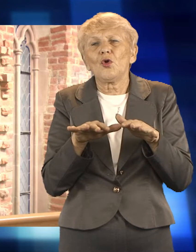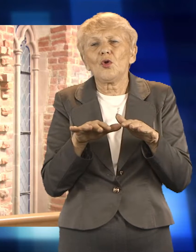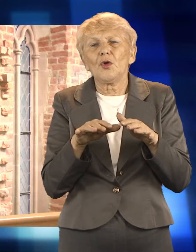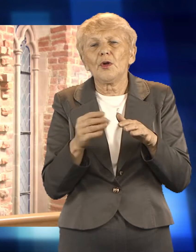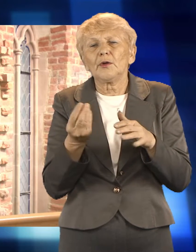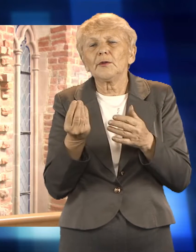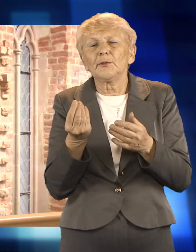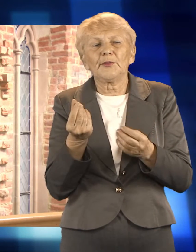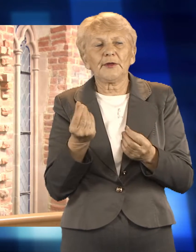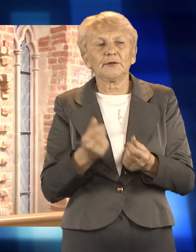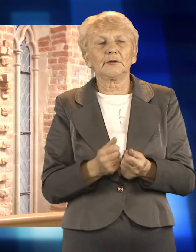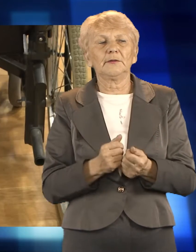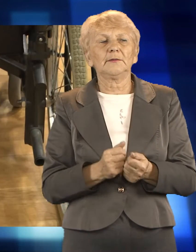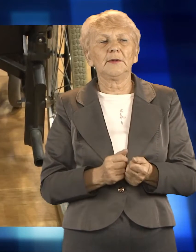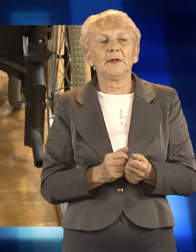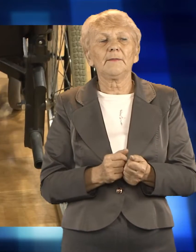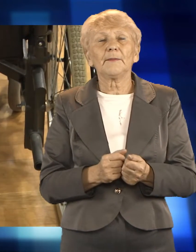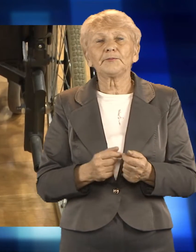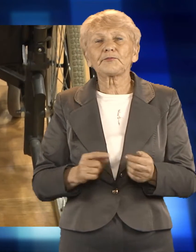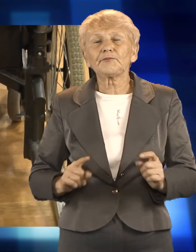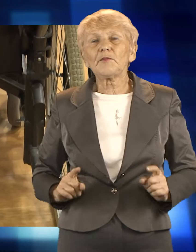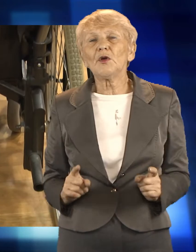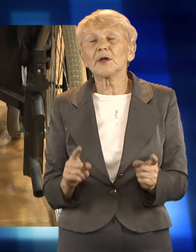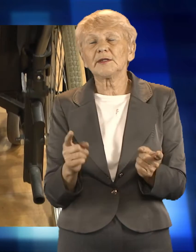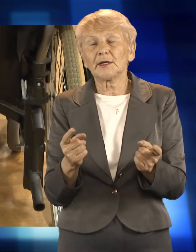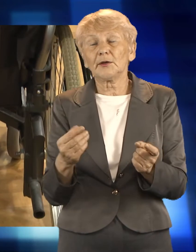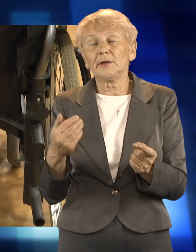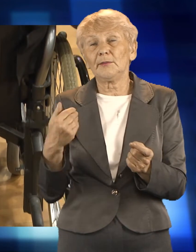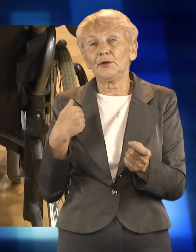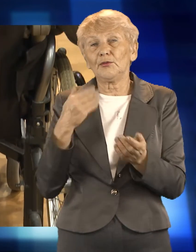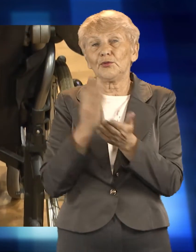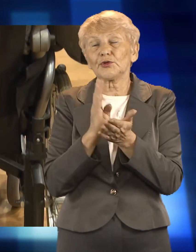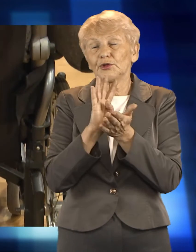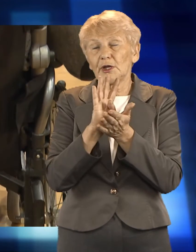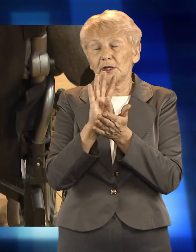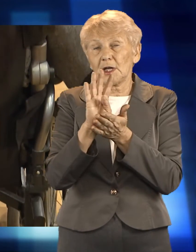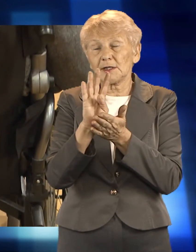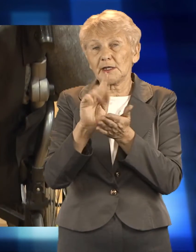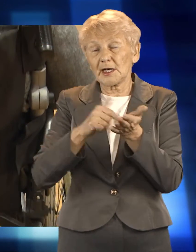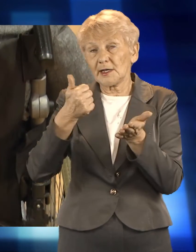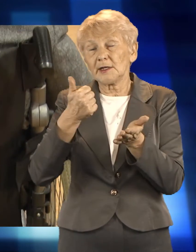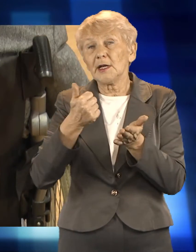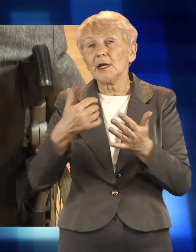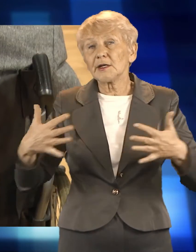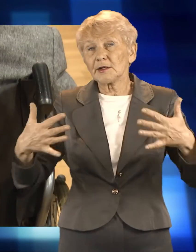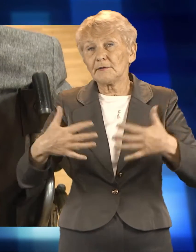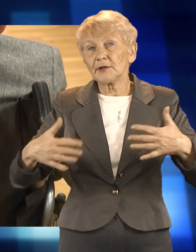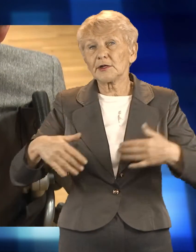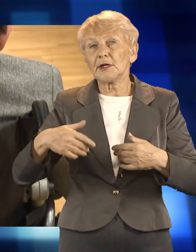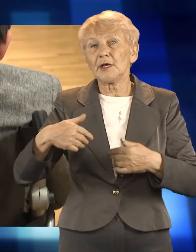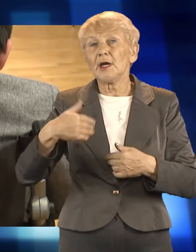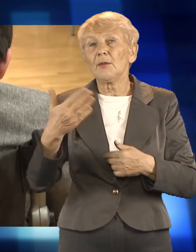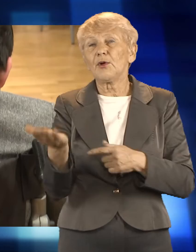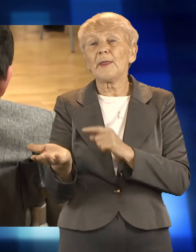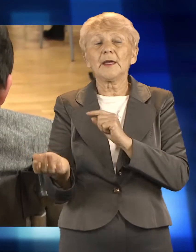udogodnień czy możliwości. Organizatorem forum już po raz czternasty było Stowarzyszenie na Rzecz Integracji Podaj Rękę, które od